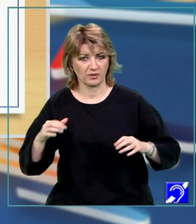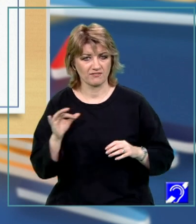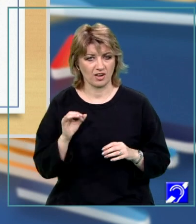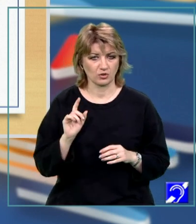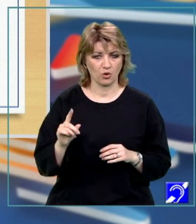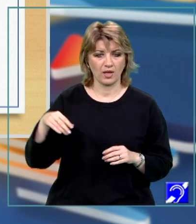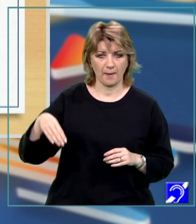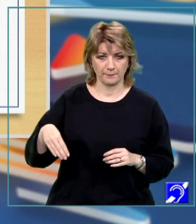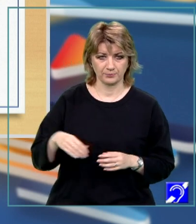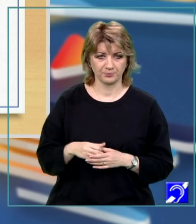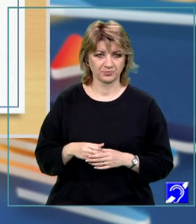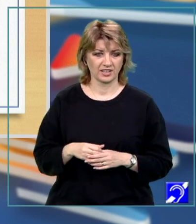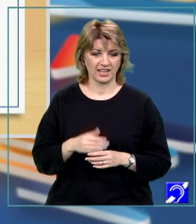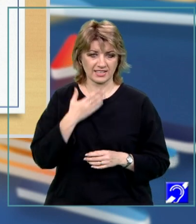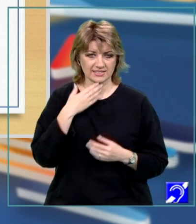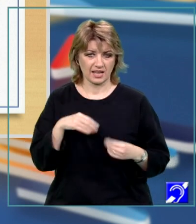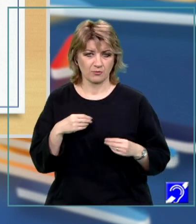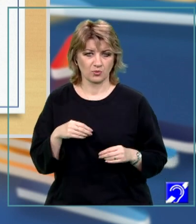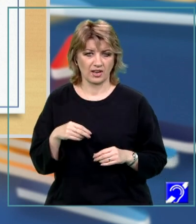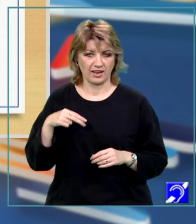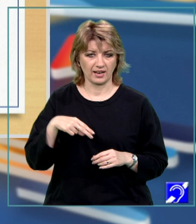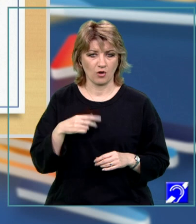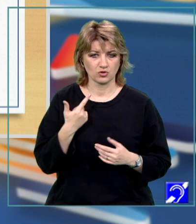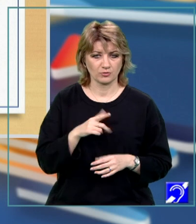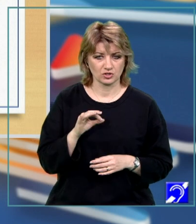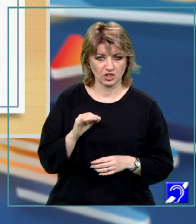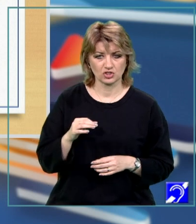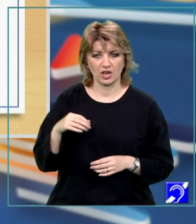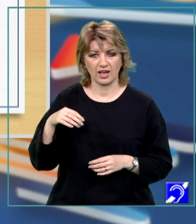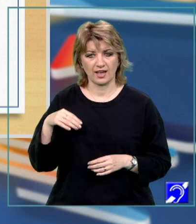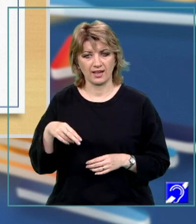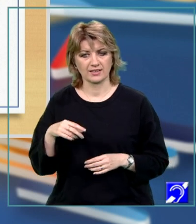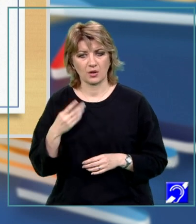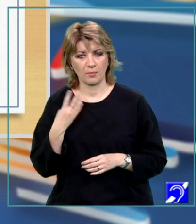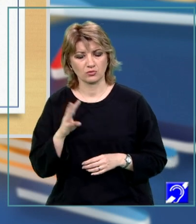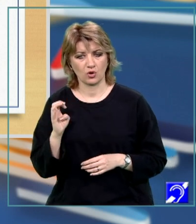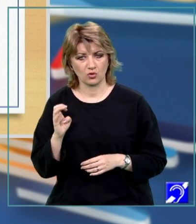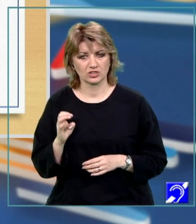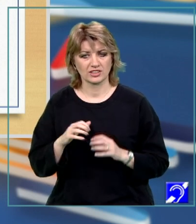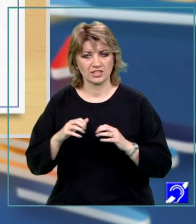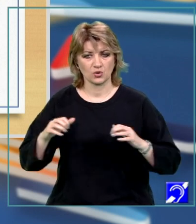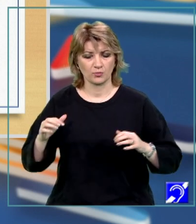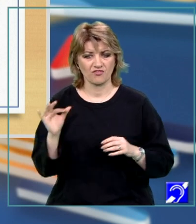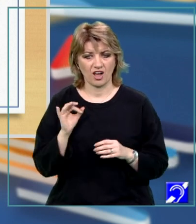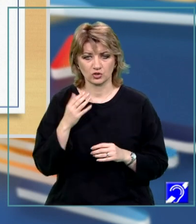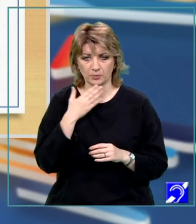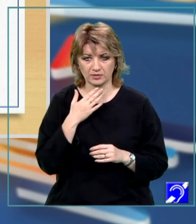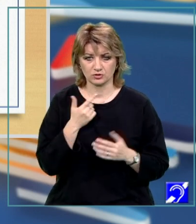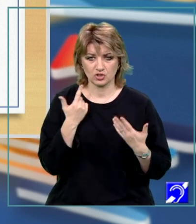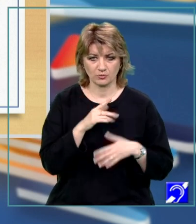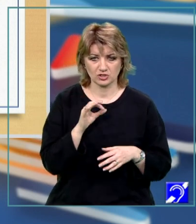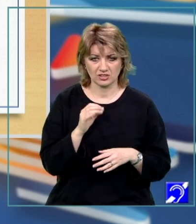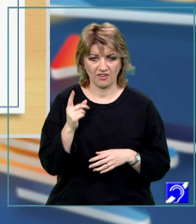De exemplu, dacă N egal cu 750 și M egal cu 490, atunci, descompus în factor prim, 750